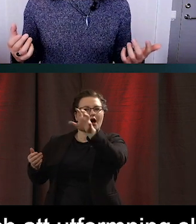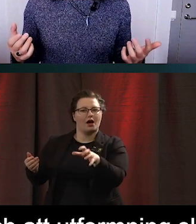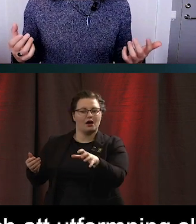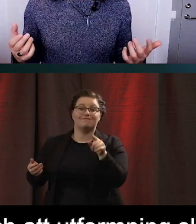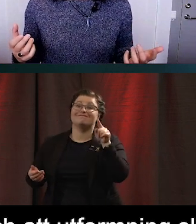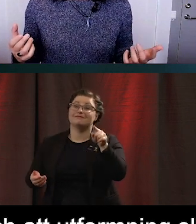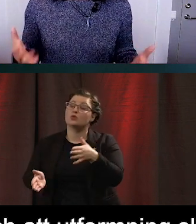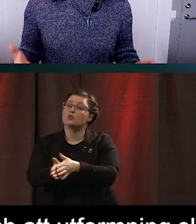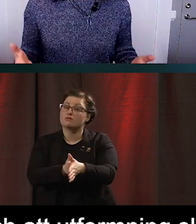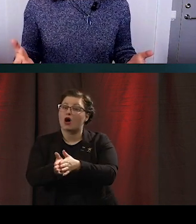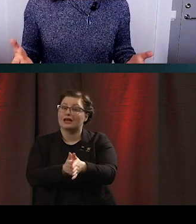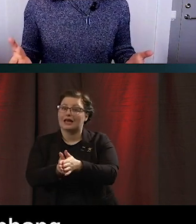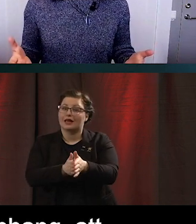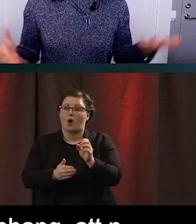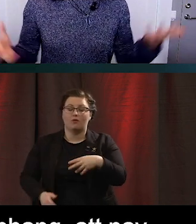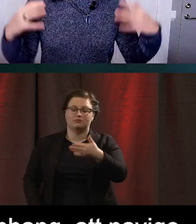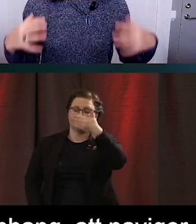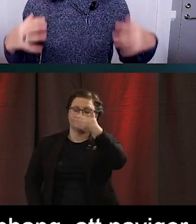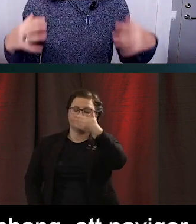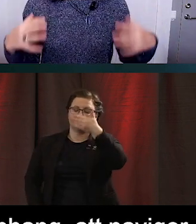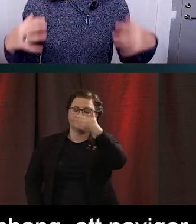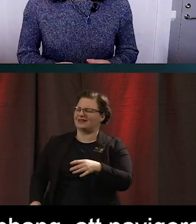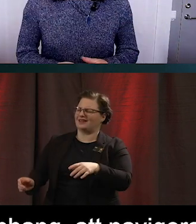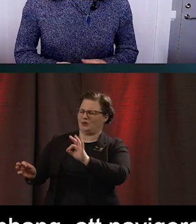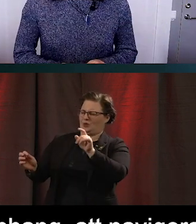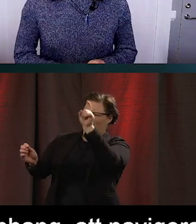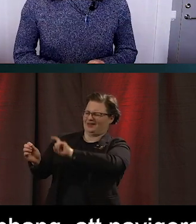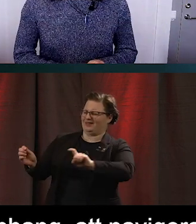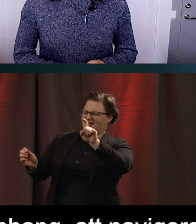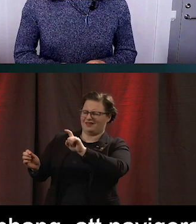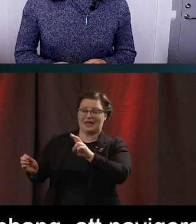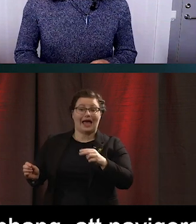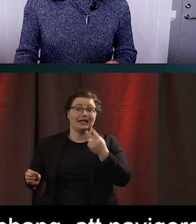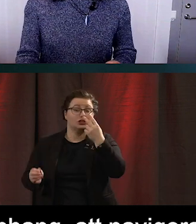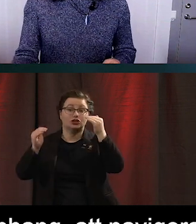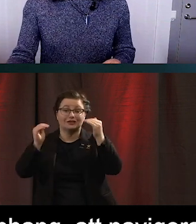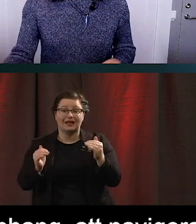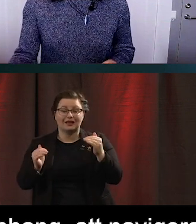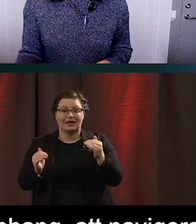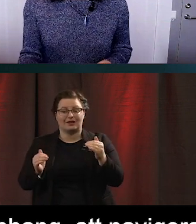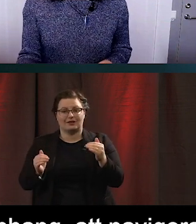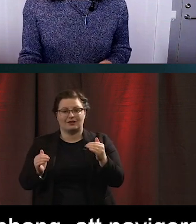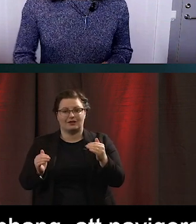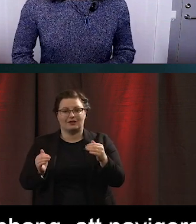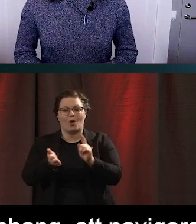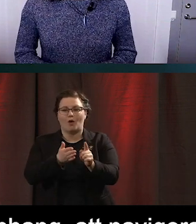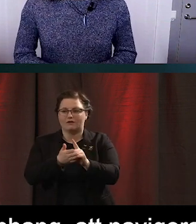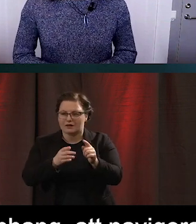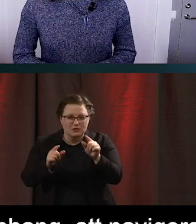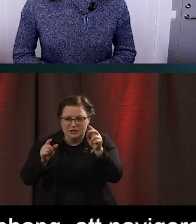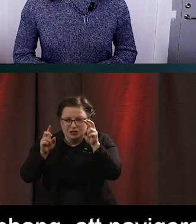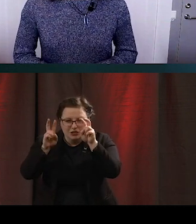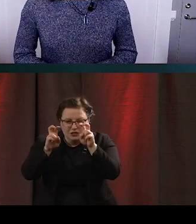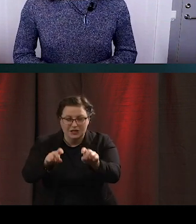sammanhang att navigera utan sin syn. Eller om man har nedtrådar så blir man väldigt duktig på att leta ledtrådar. Men man